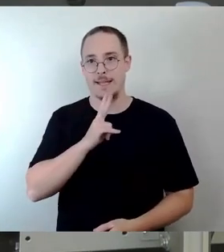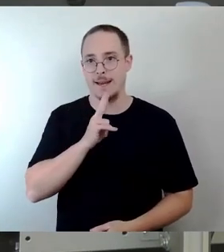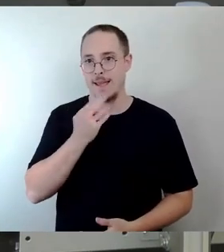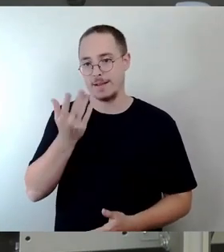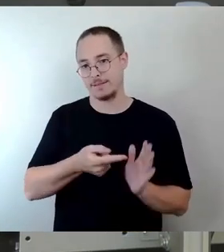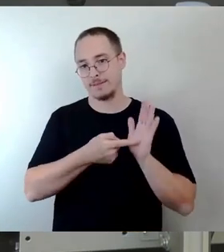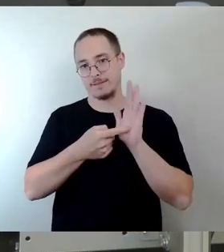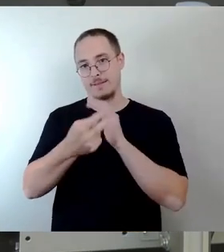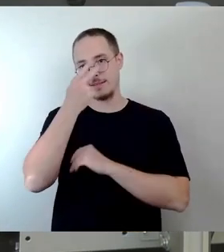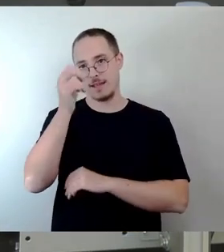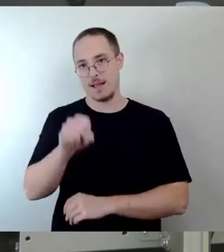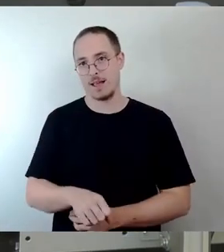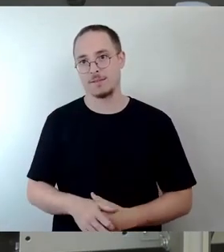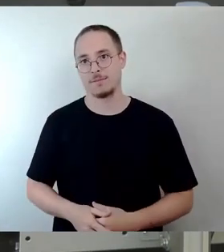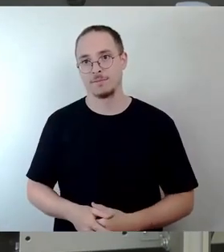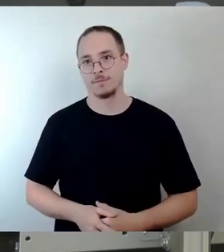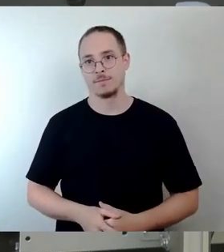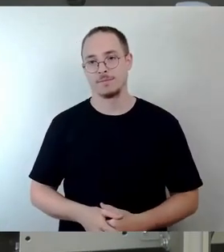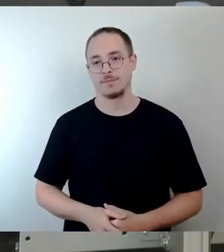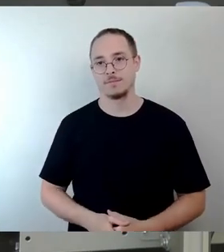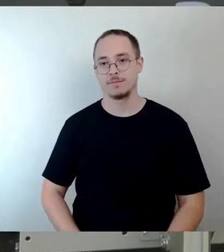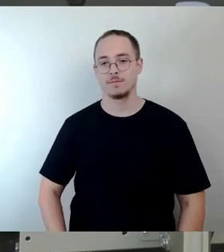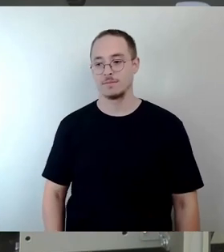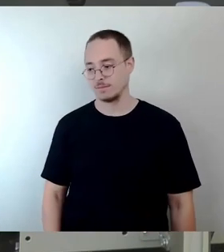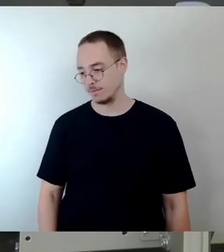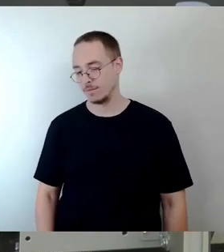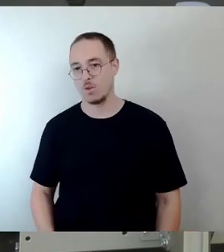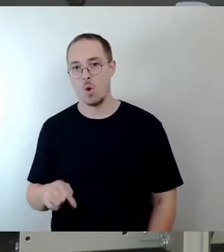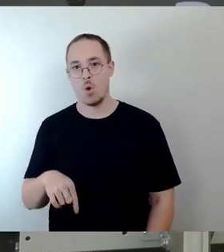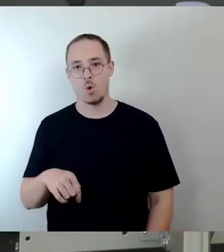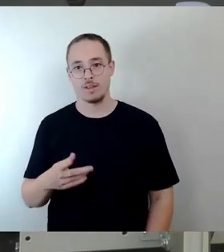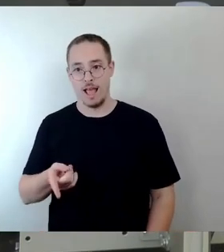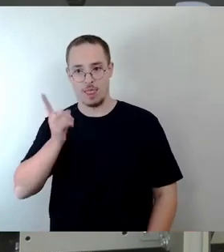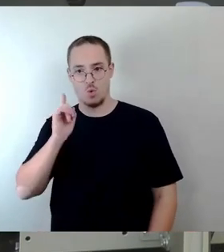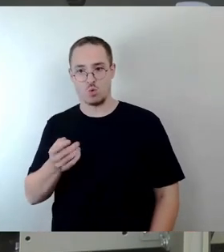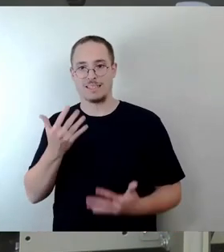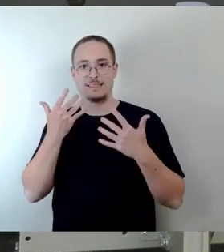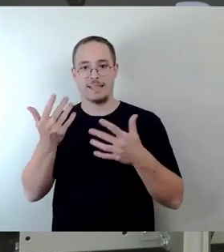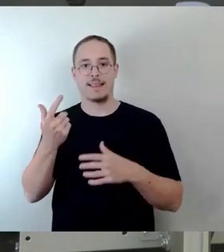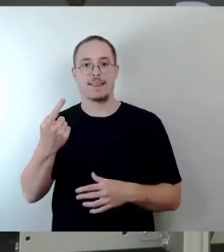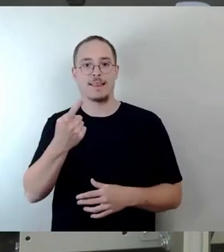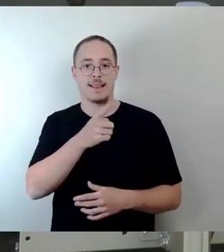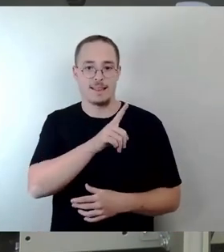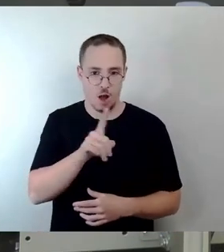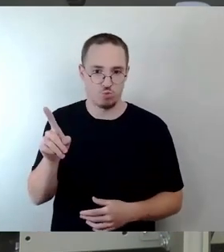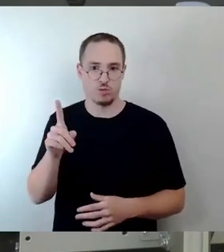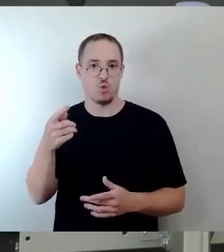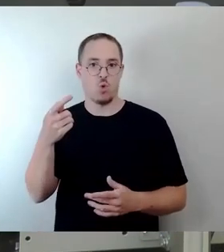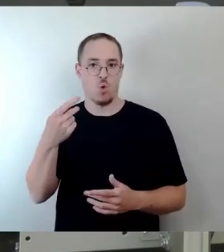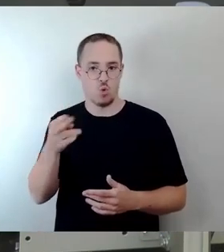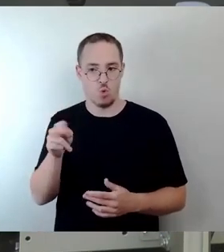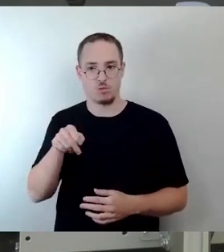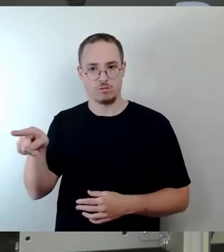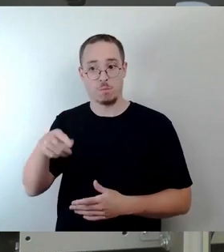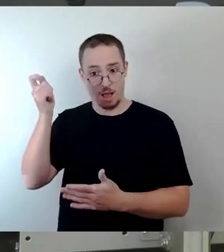Kronstück mit der Robotronkantine für 110.000 Euro zu kaufen, stimmt die Linke begeistert zu. Lange